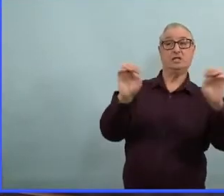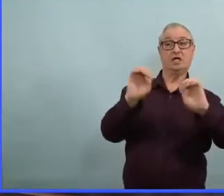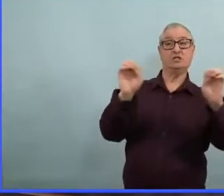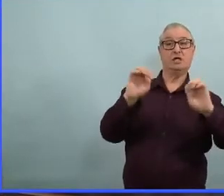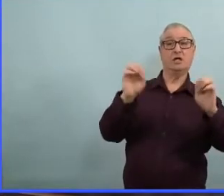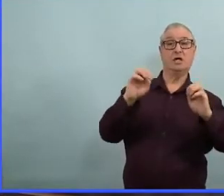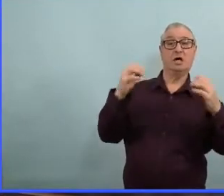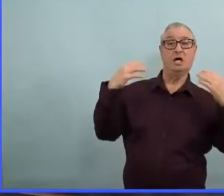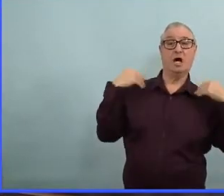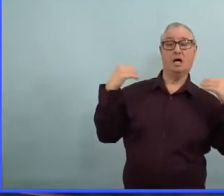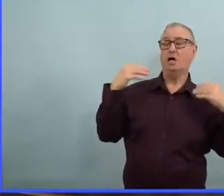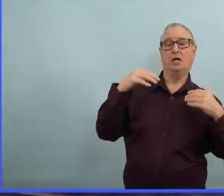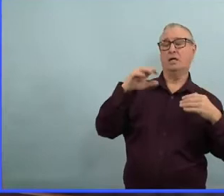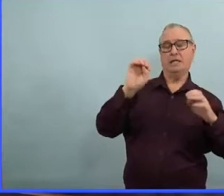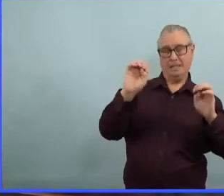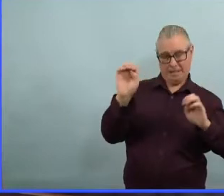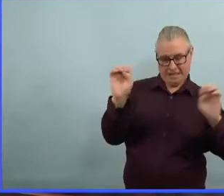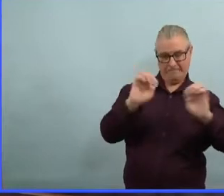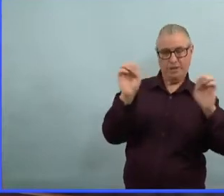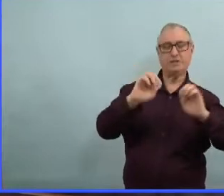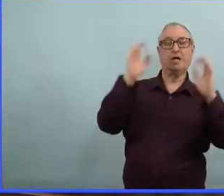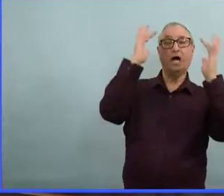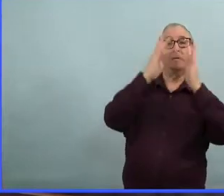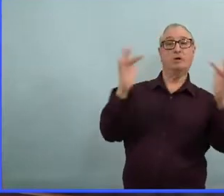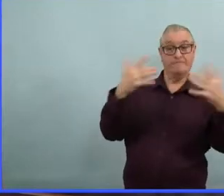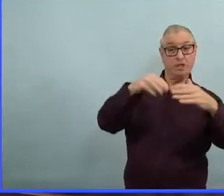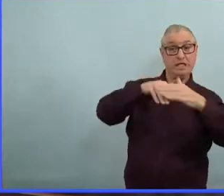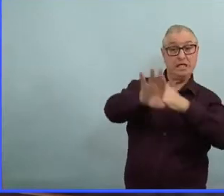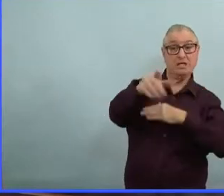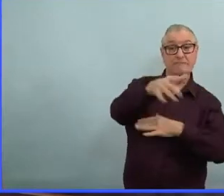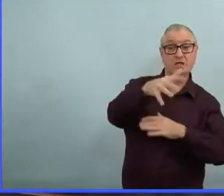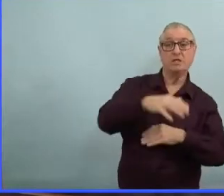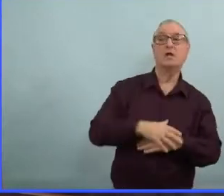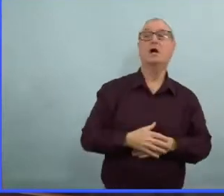Est-ce que j'ai été allé dans un hôpital ? Non, pas depuis que je suis Première Ministre.